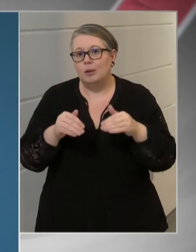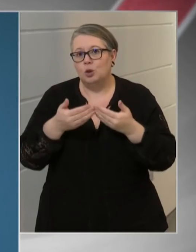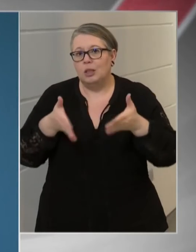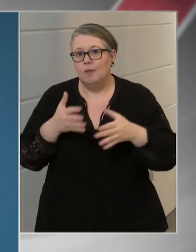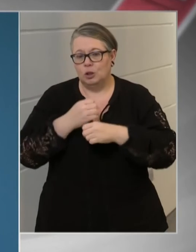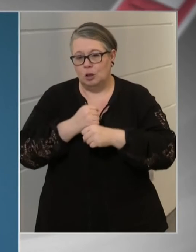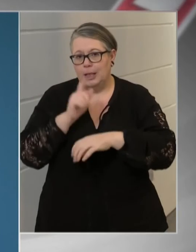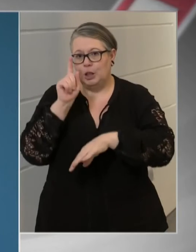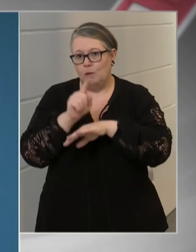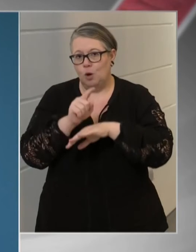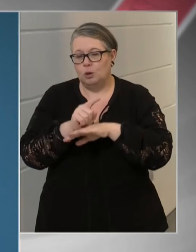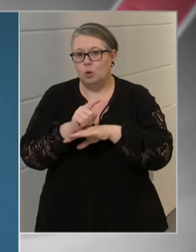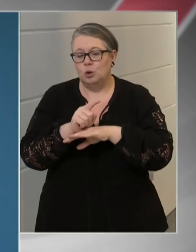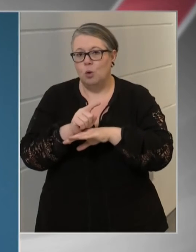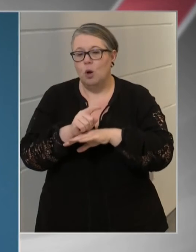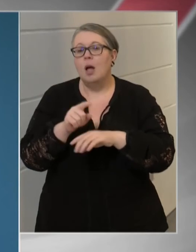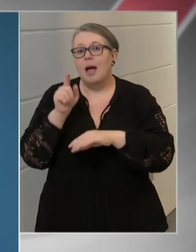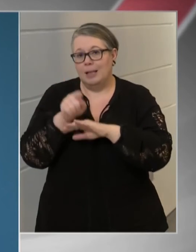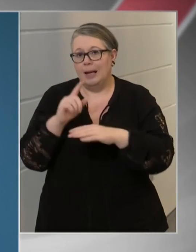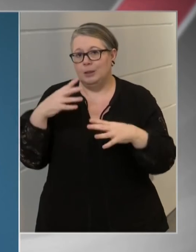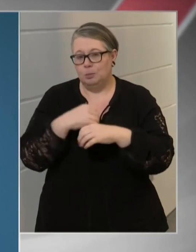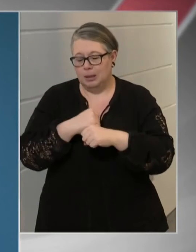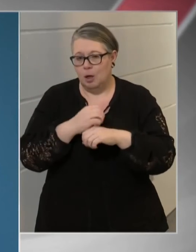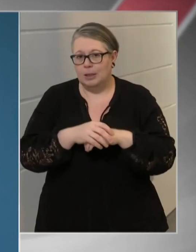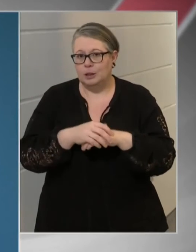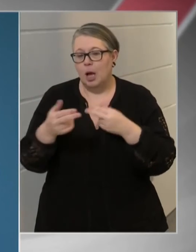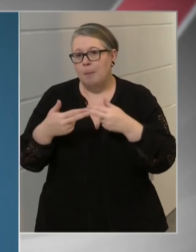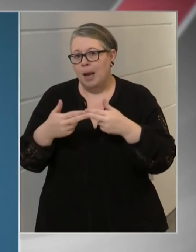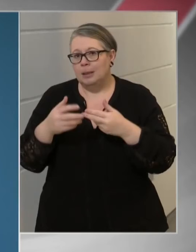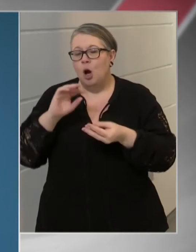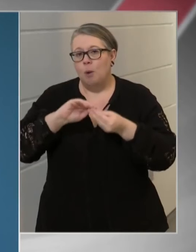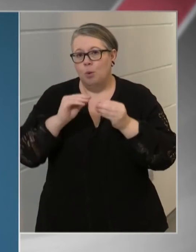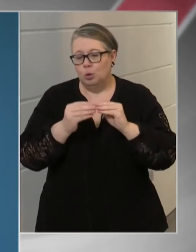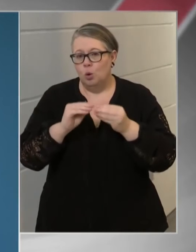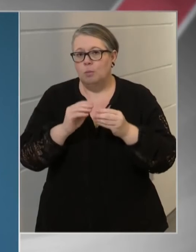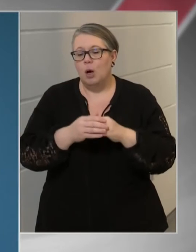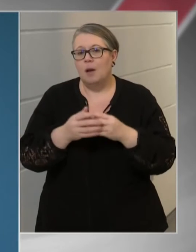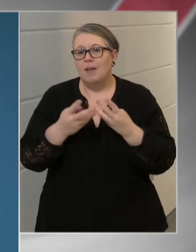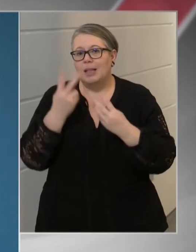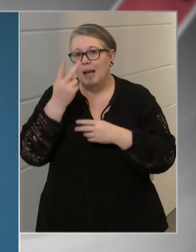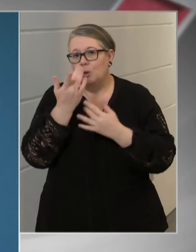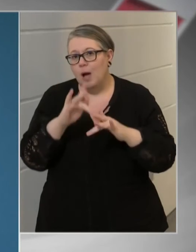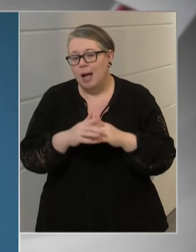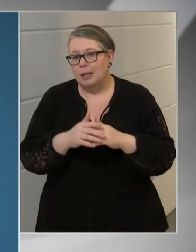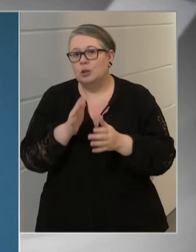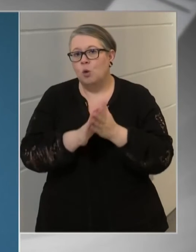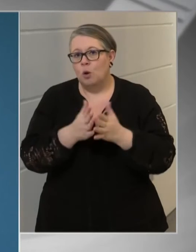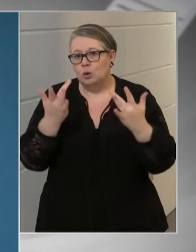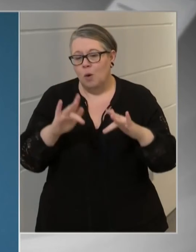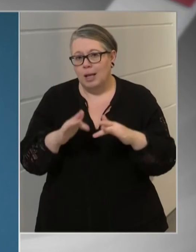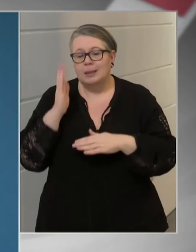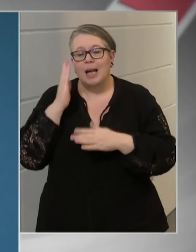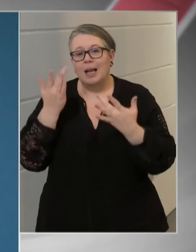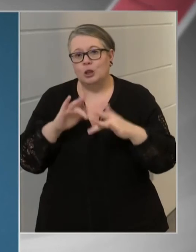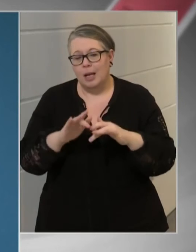nyitvatartására vonatkozó rendelkezések betartását. Emellett a kereskedelmi üzletekre, a vendéglátóhelyekre, szórakozóhelyekre,